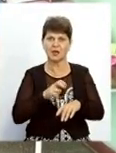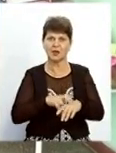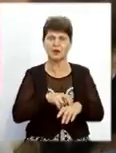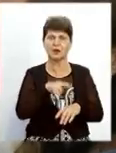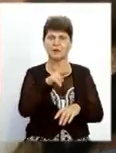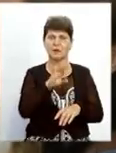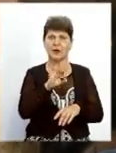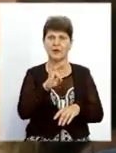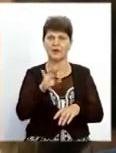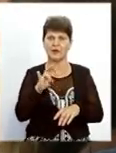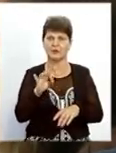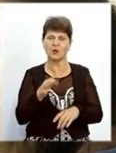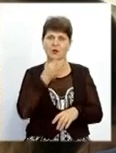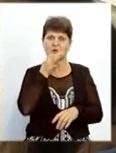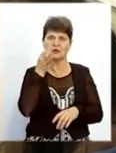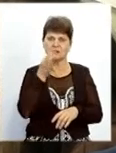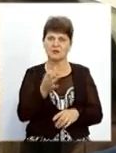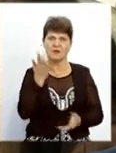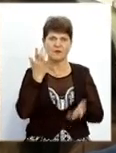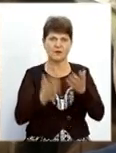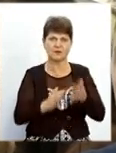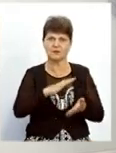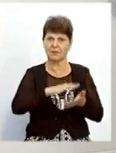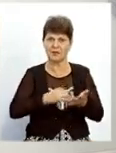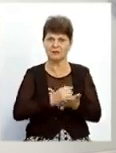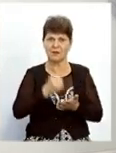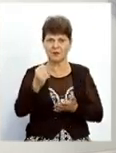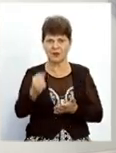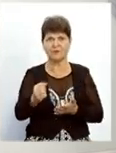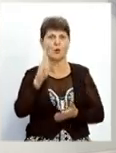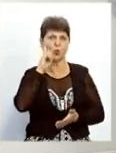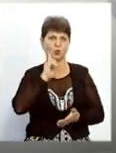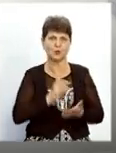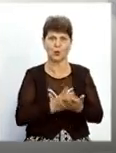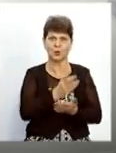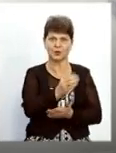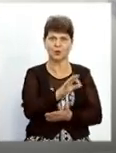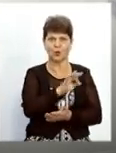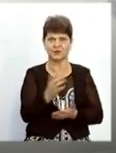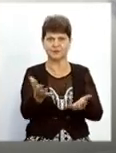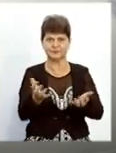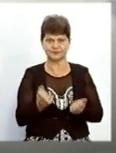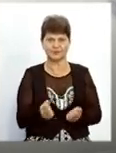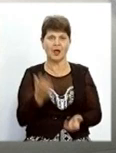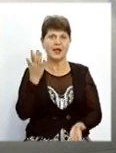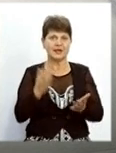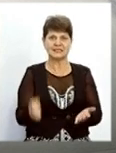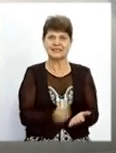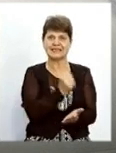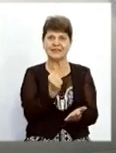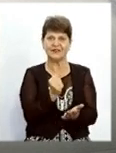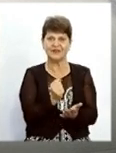бухгалтерію та полегшив процедуру звернення крахворих. Якщо ми говоримо про офіційно затверджену платну послугу, це є